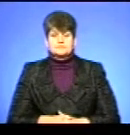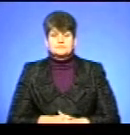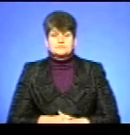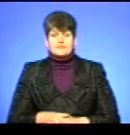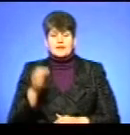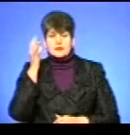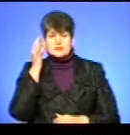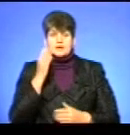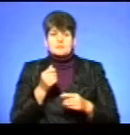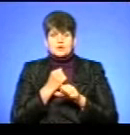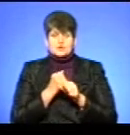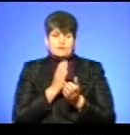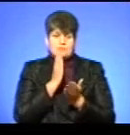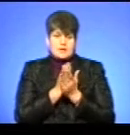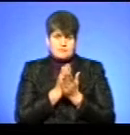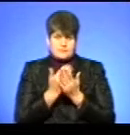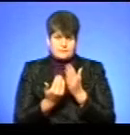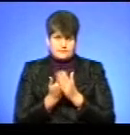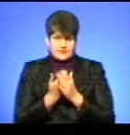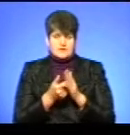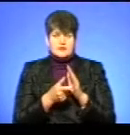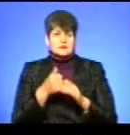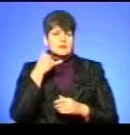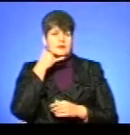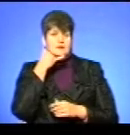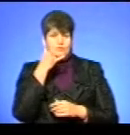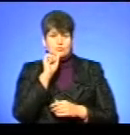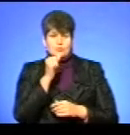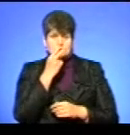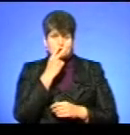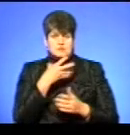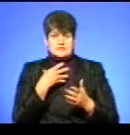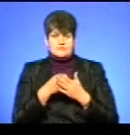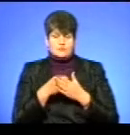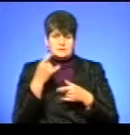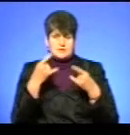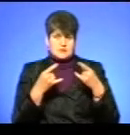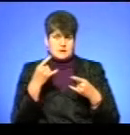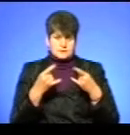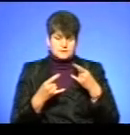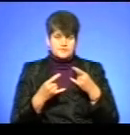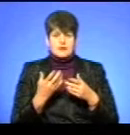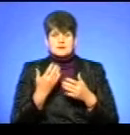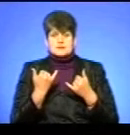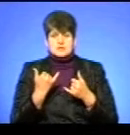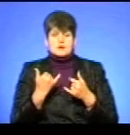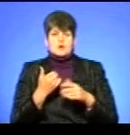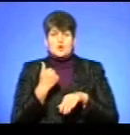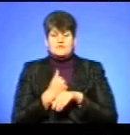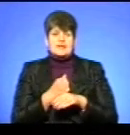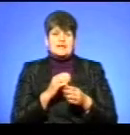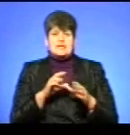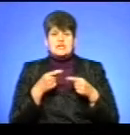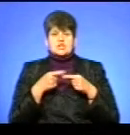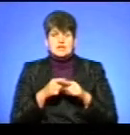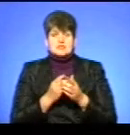Нагадаю, ми працюємо у прямому ефірі. Телефон студії можете побачити на своїх екранах. І у нашій студії головний інженер служби